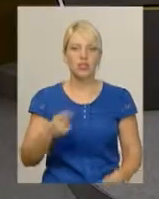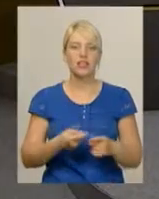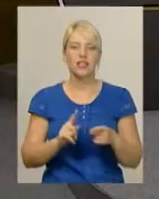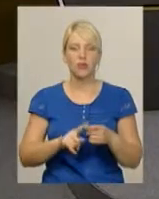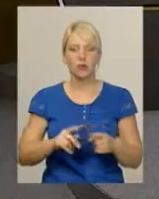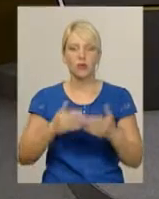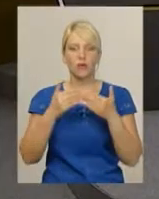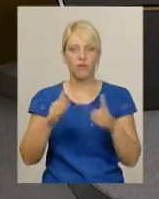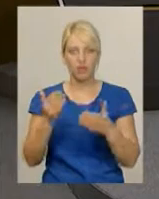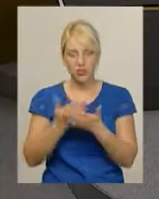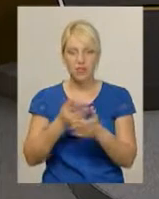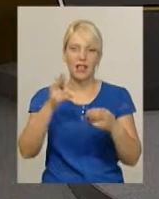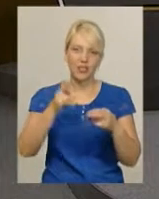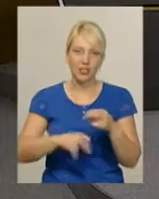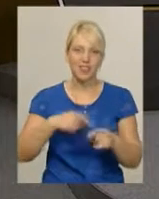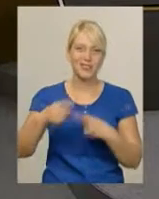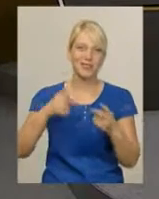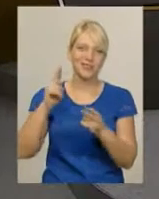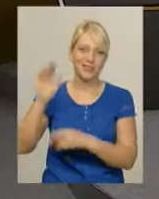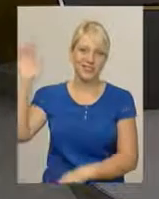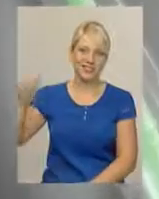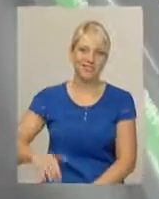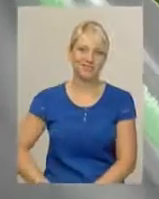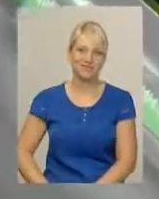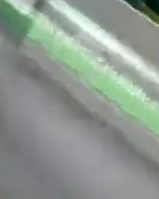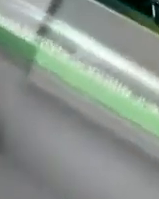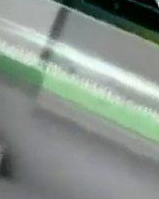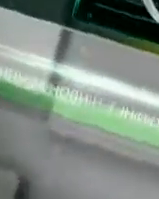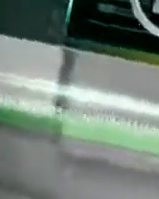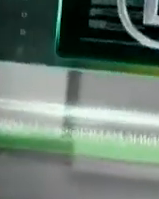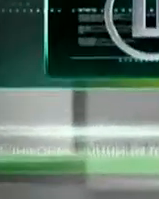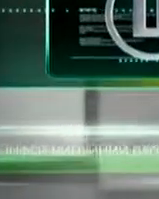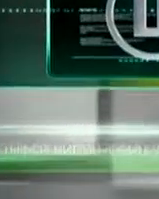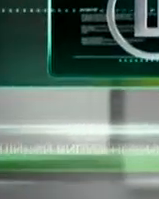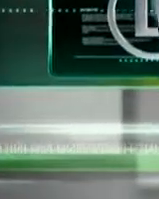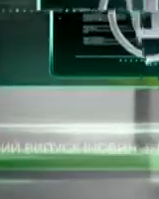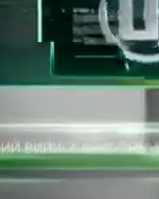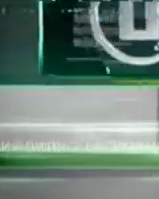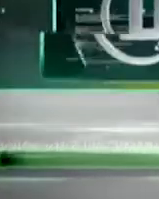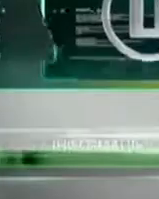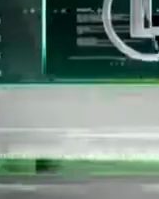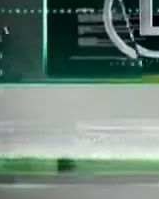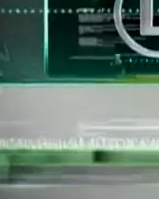випуск завершено. До наступної зустрічі. Дякую перегляд!